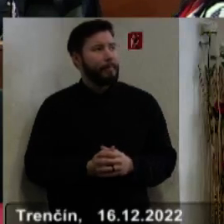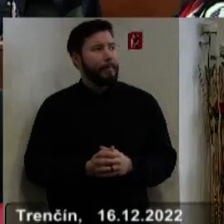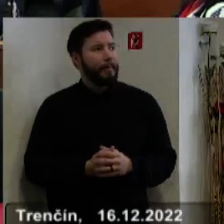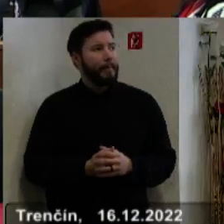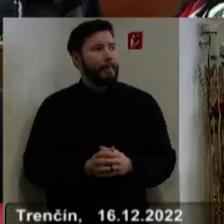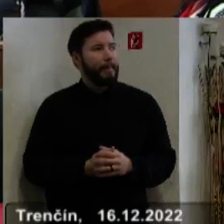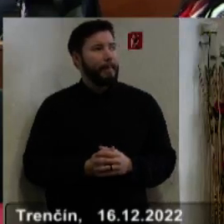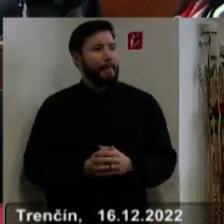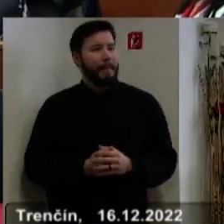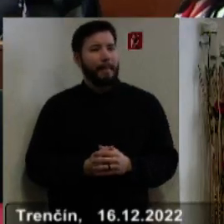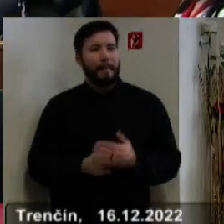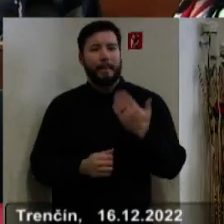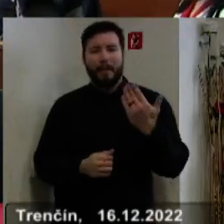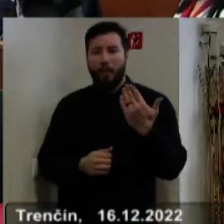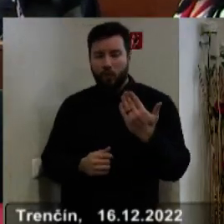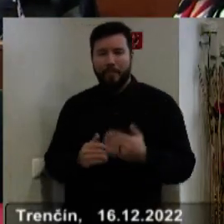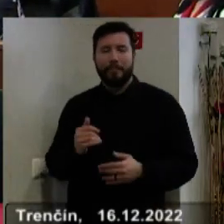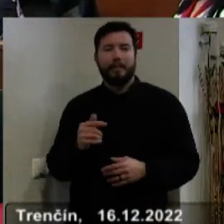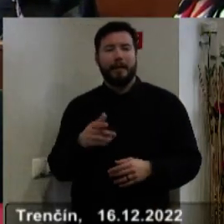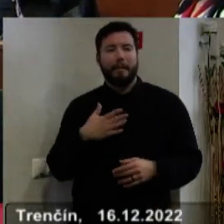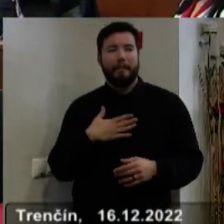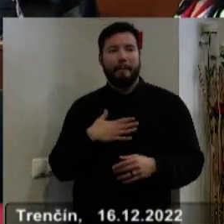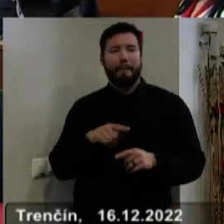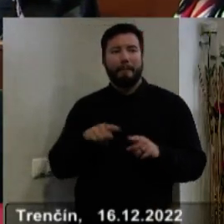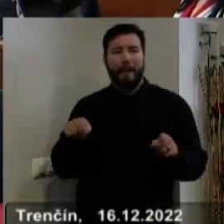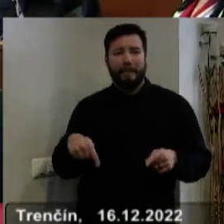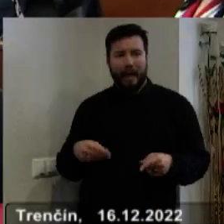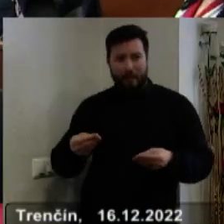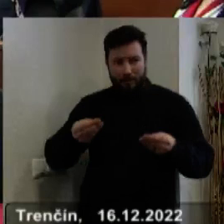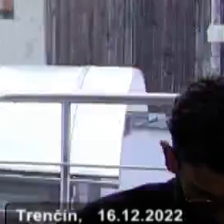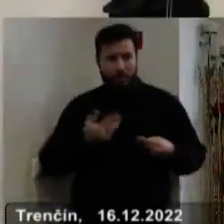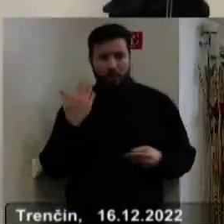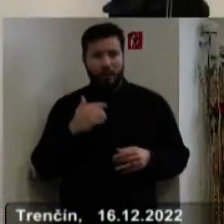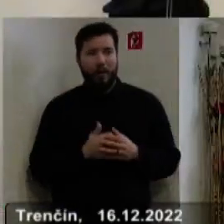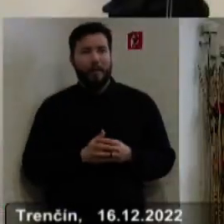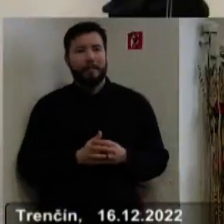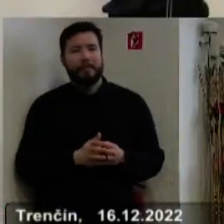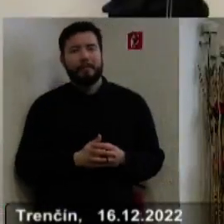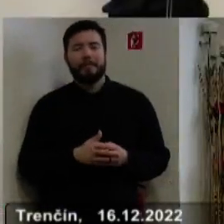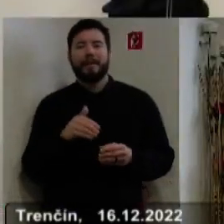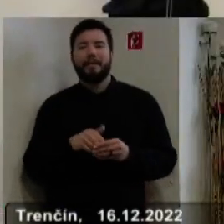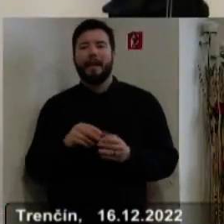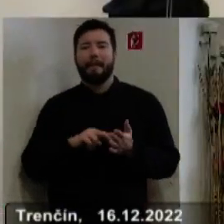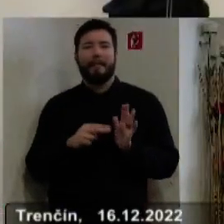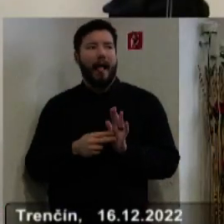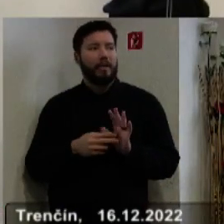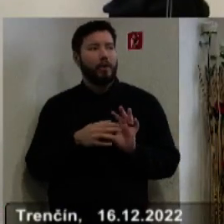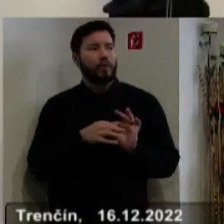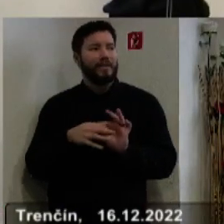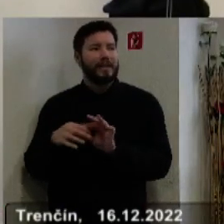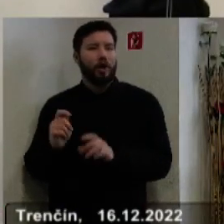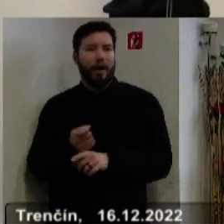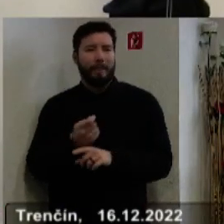Dobre ďakujem. Ja to mám vlastne aj v papierovej, v papierovej podobe, čiže v tom pláne súvislých oprav